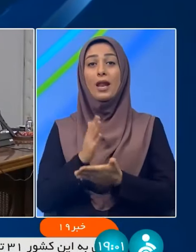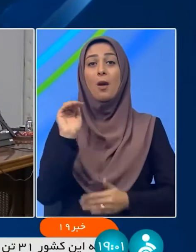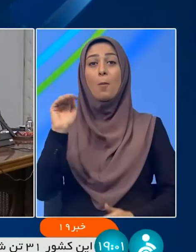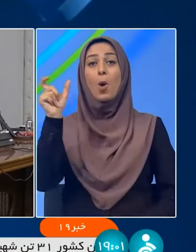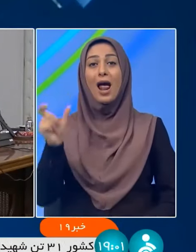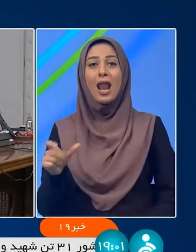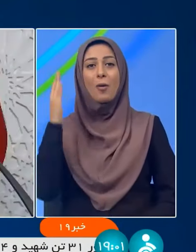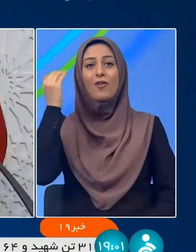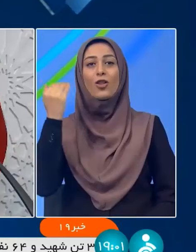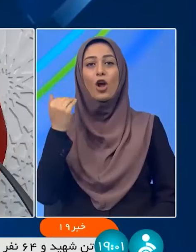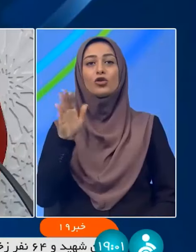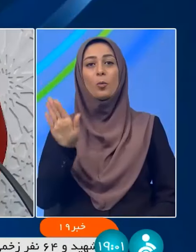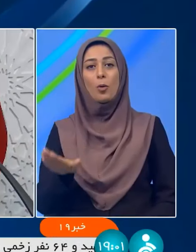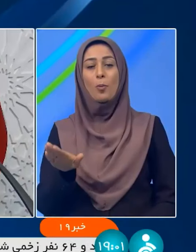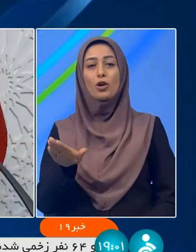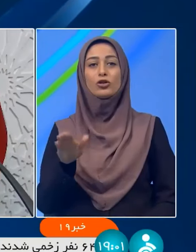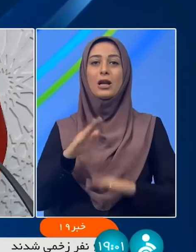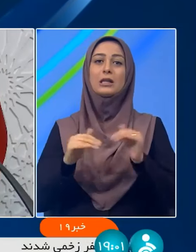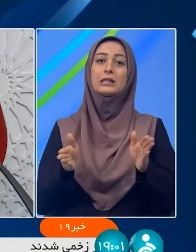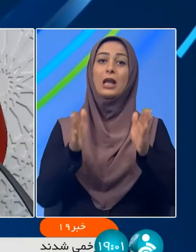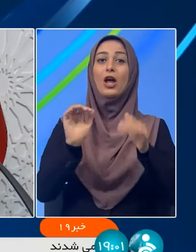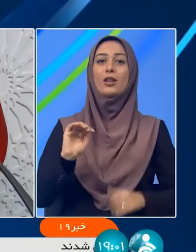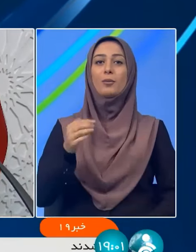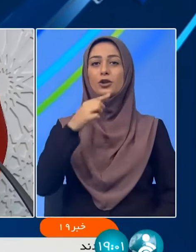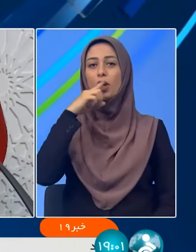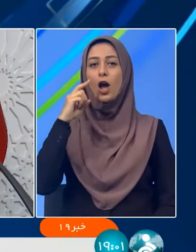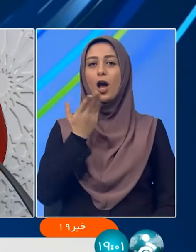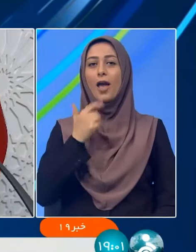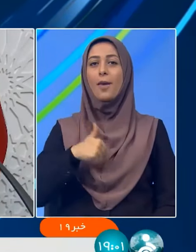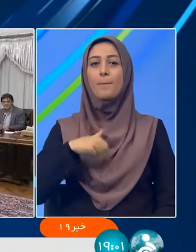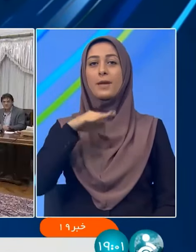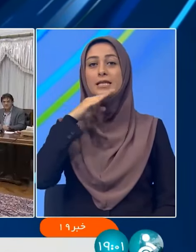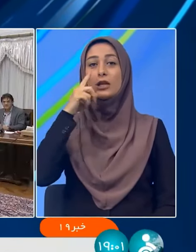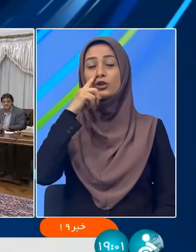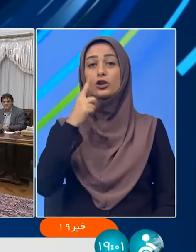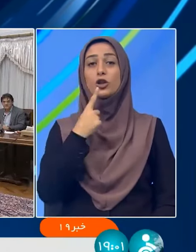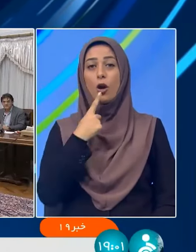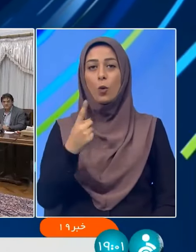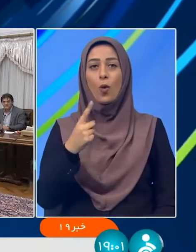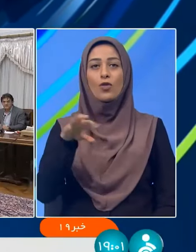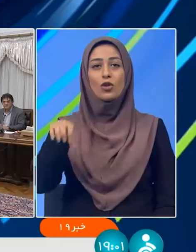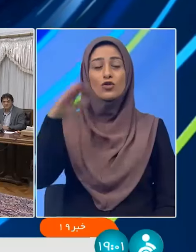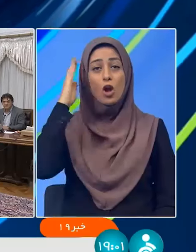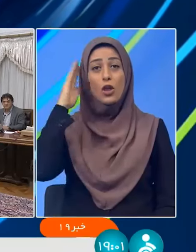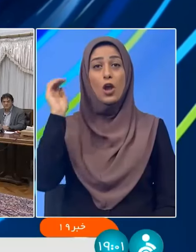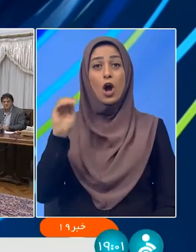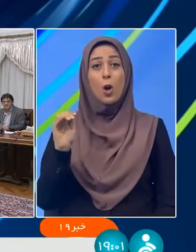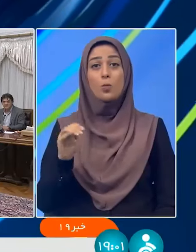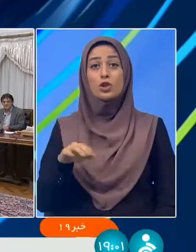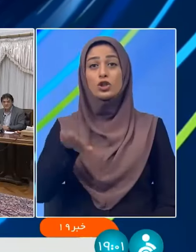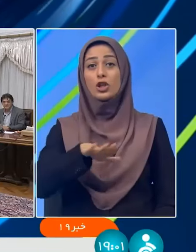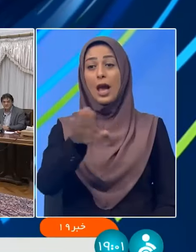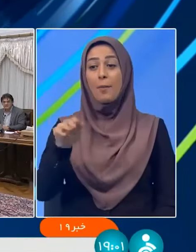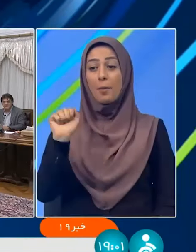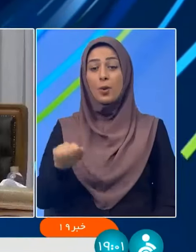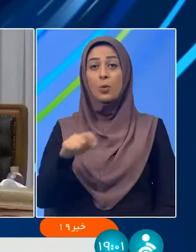ساخته شد به گفته آقای پزشگیان، با روی کرده ایجاد فضاهای آموزشی تعاملی و بسیچ کردن همه زرفیت ها